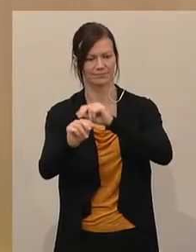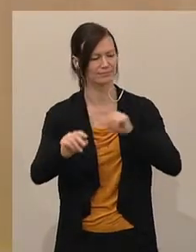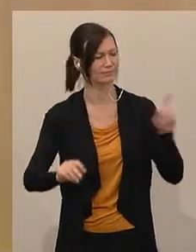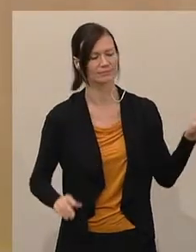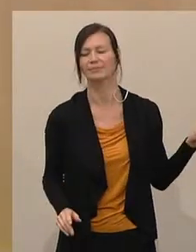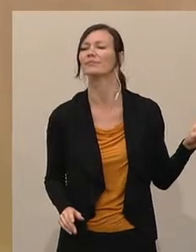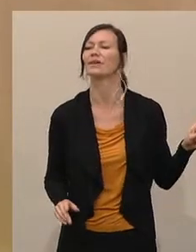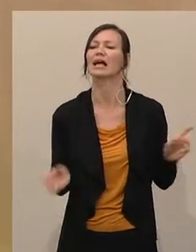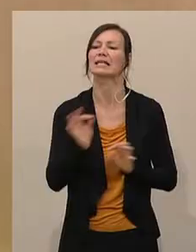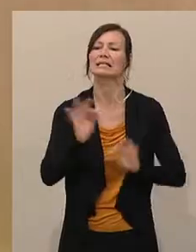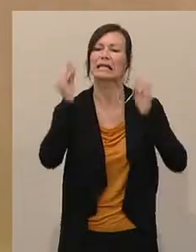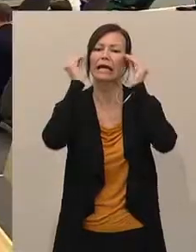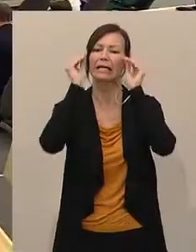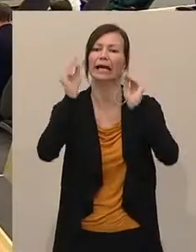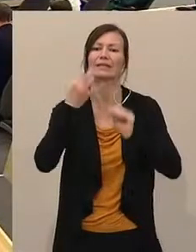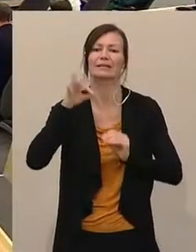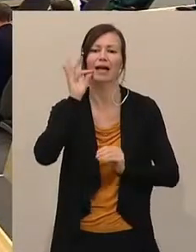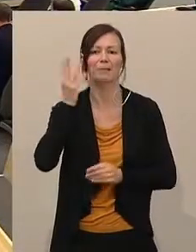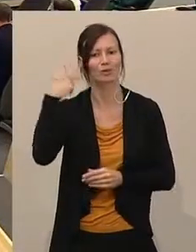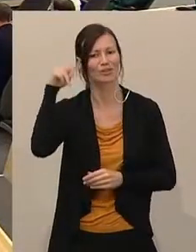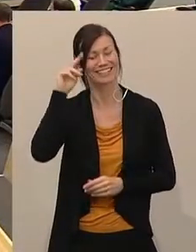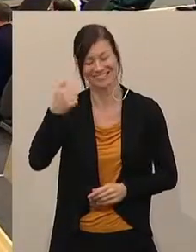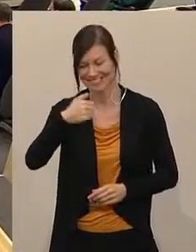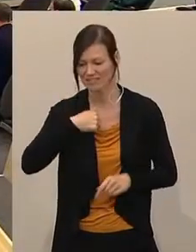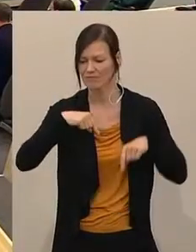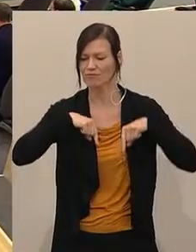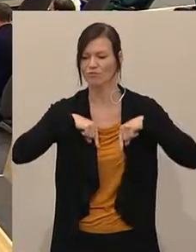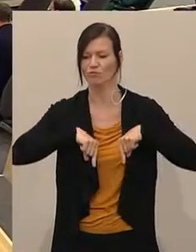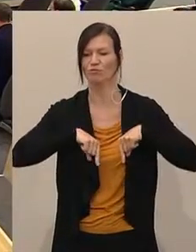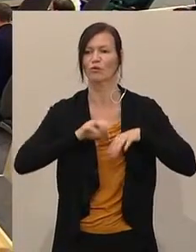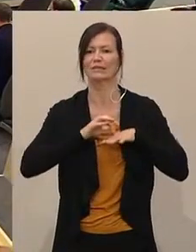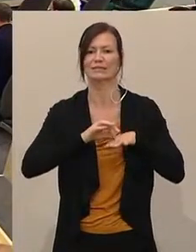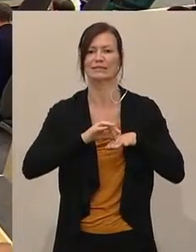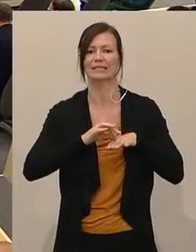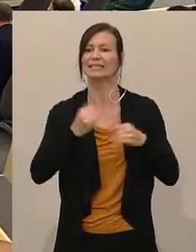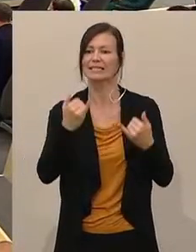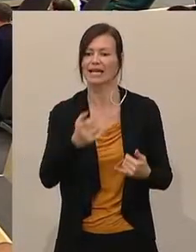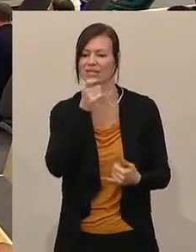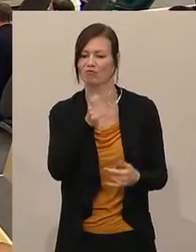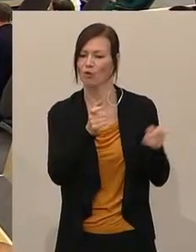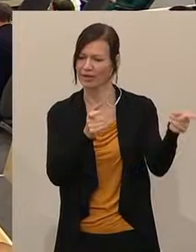sehr geehrten Damen und Herren, den Vorsitz führe ich und am Wort ist der Herr Klubobmann Schieder.